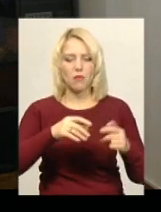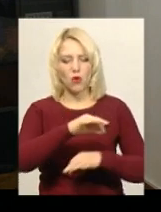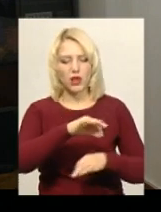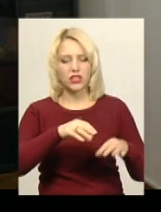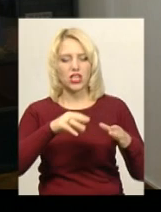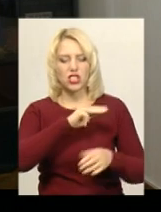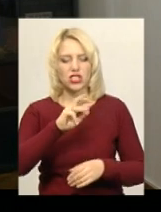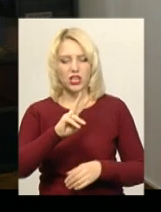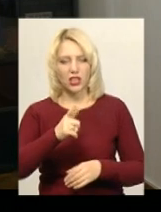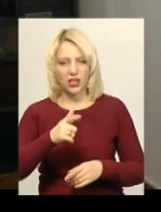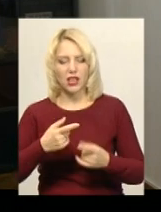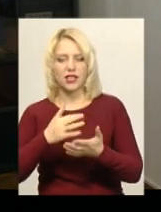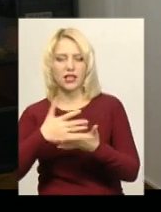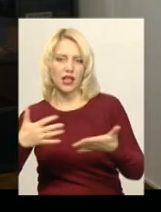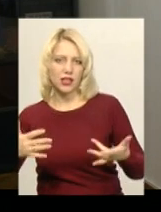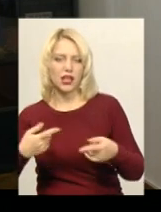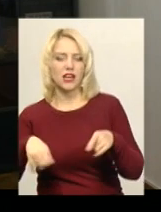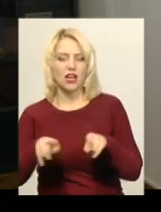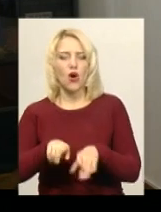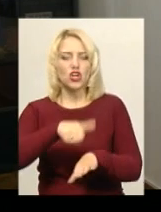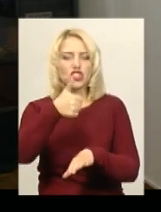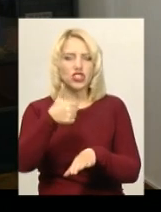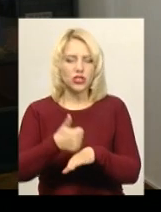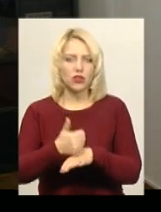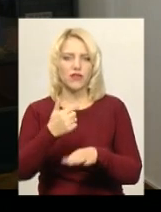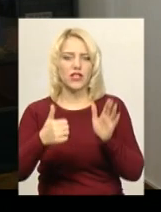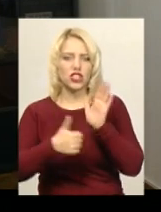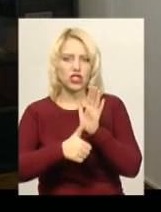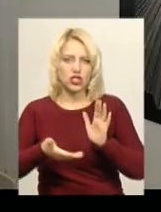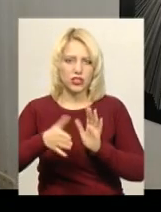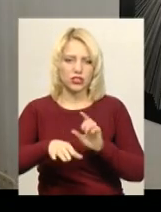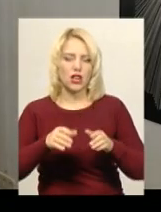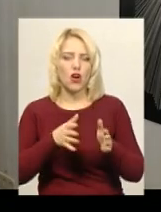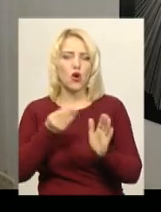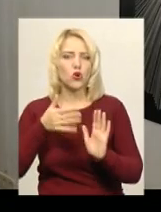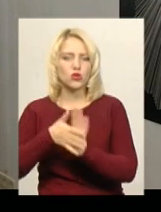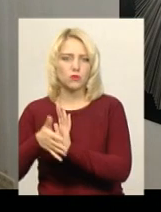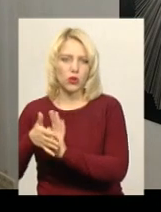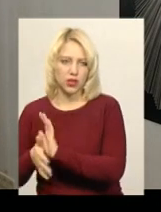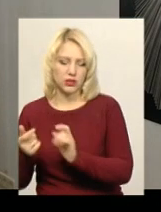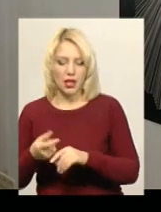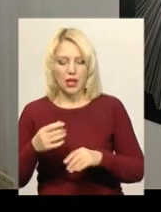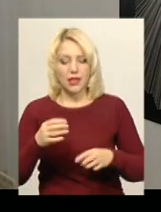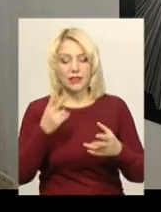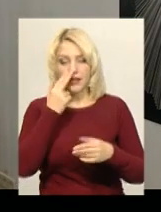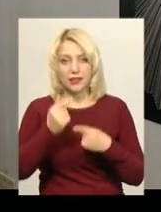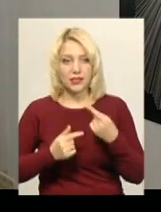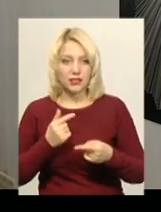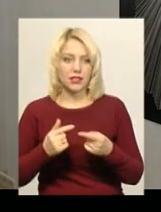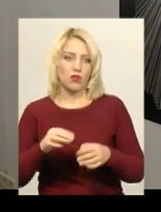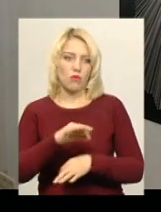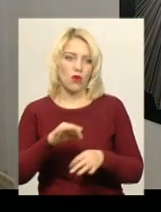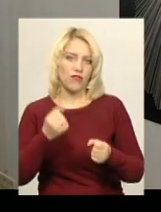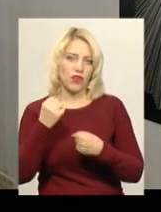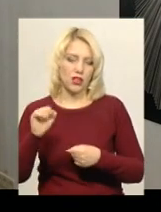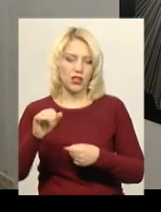господарства і так далі. Тобто 6 головних розпорядників отримають кошти фактично в березні. Традиційно найбільше проєктів виграло у